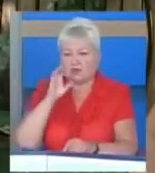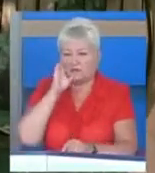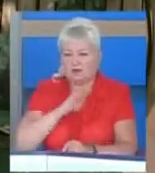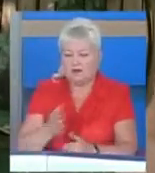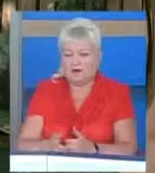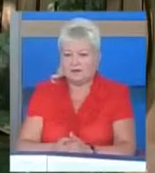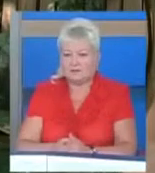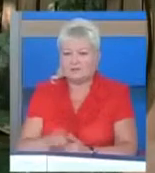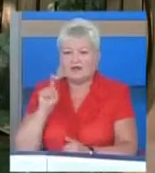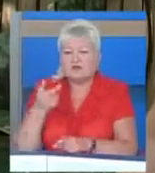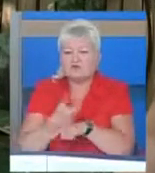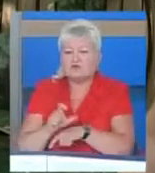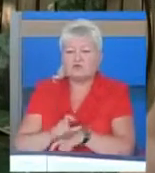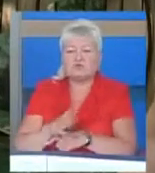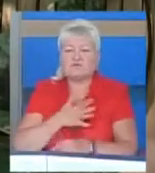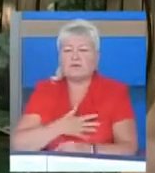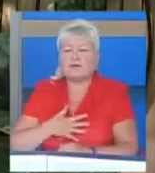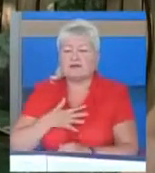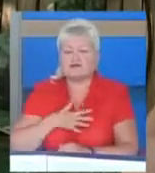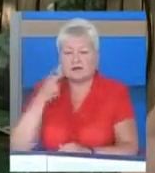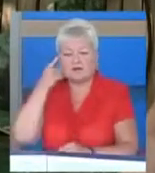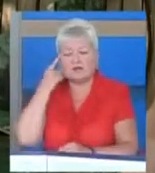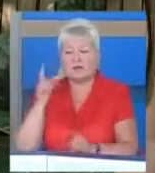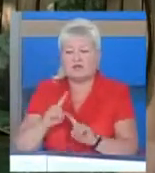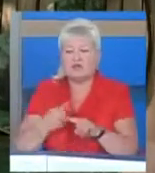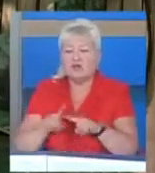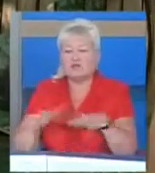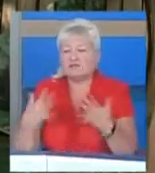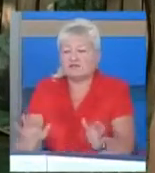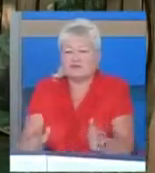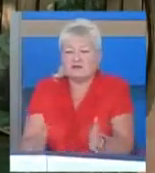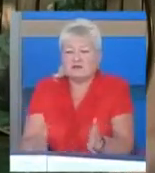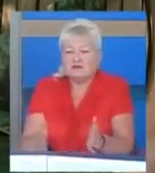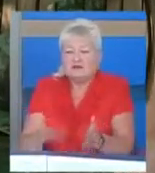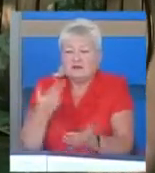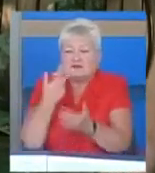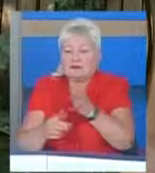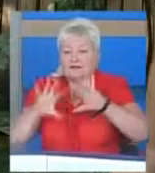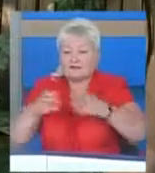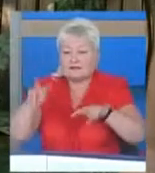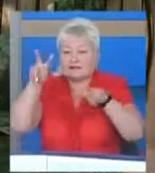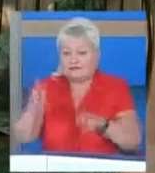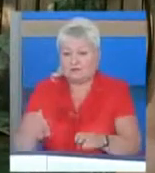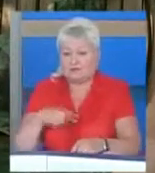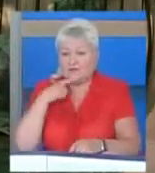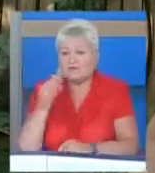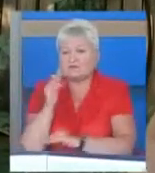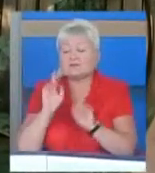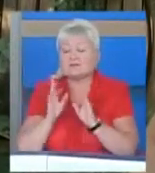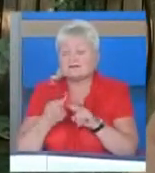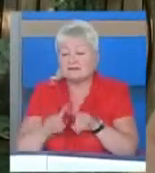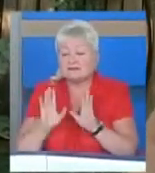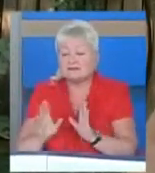переживала і думала, що це вже кінець світа, що вона не перемогла. Я кажу, дитина, це тільки початок. Це тільки